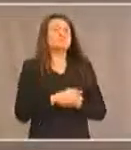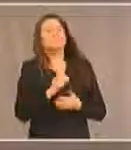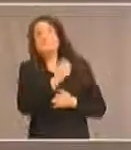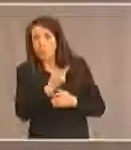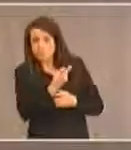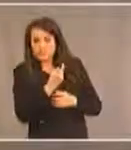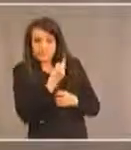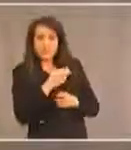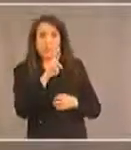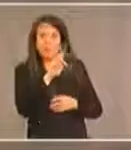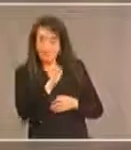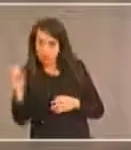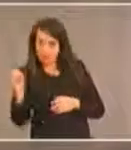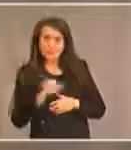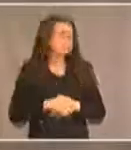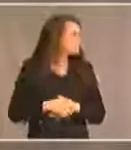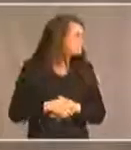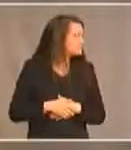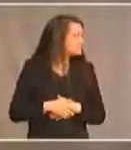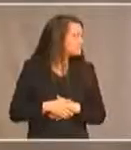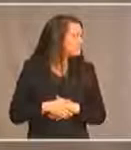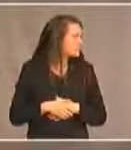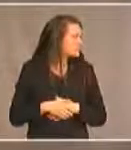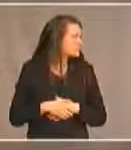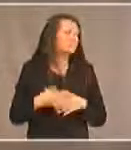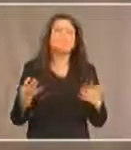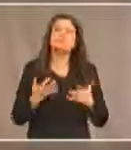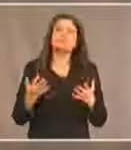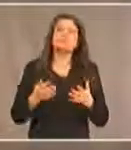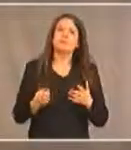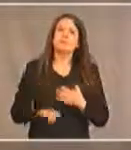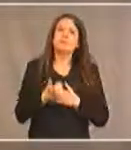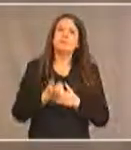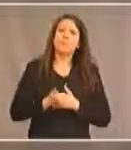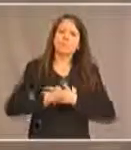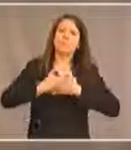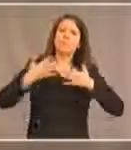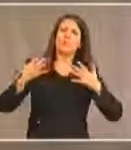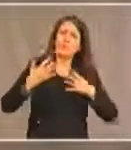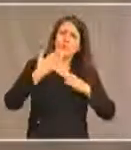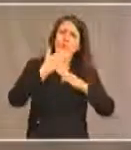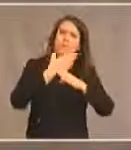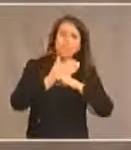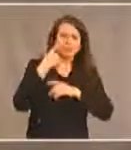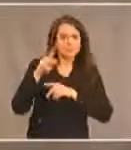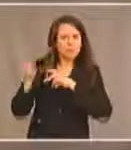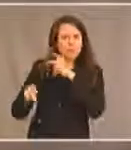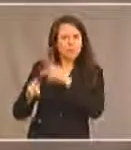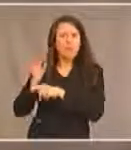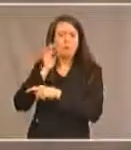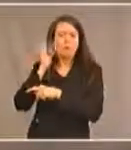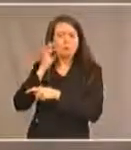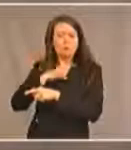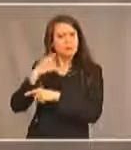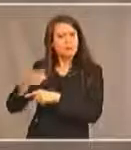de Ross quels sont les plus grands obstacles à l'accessibilité pour les autochtones ayant un